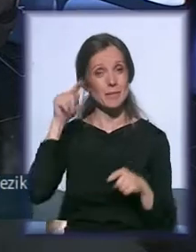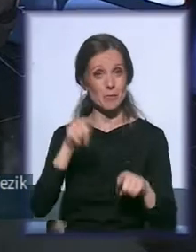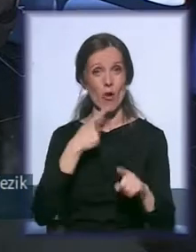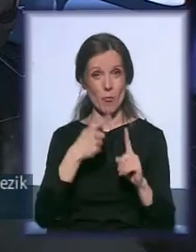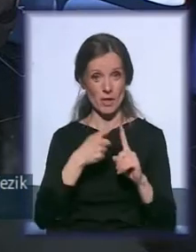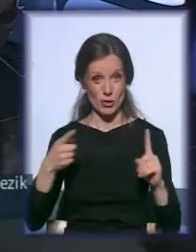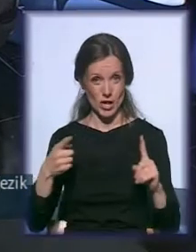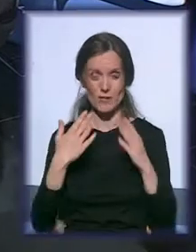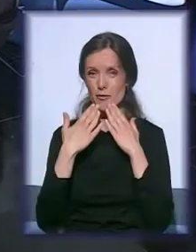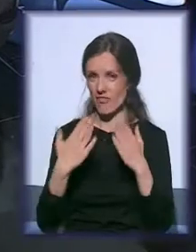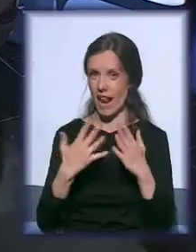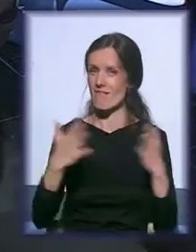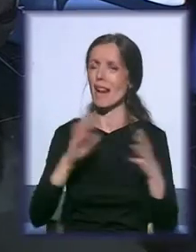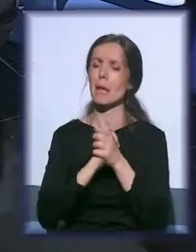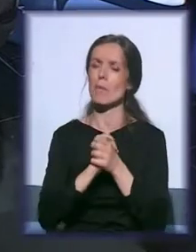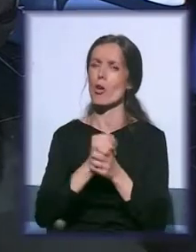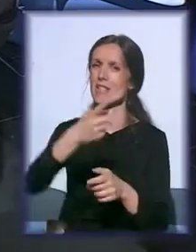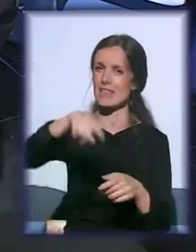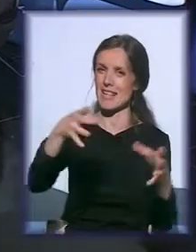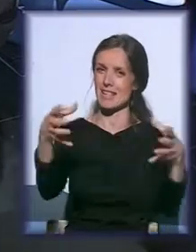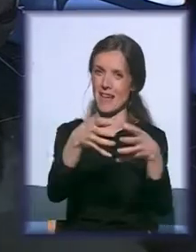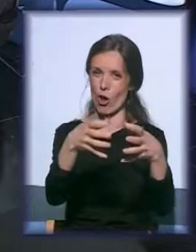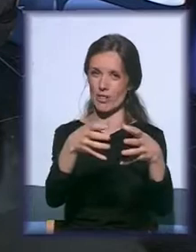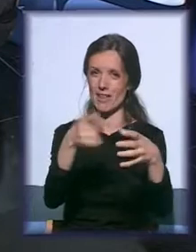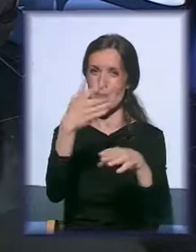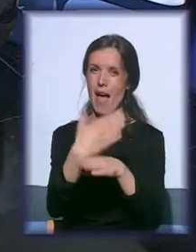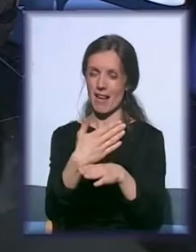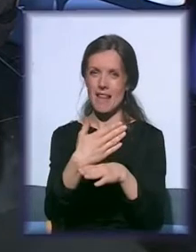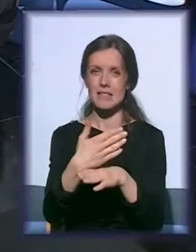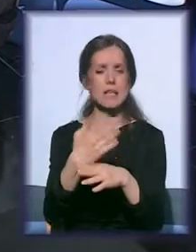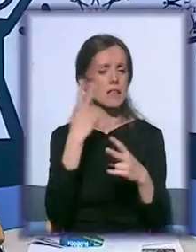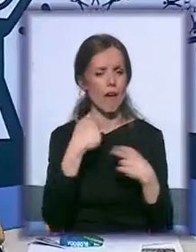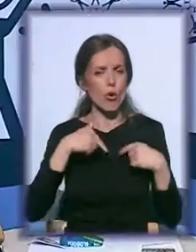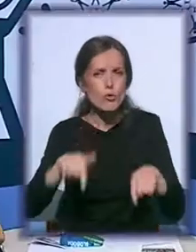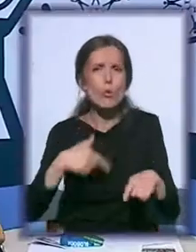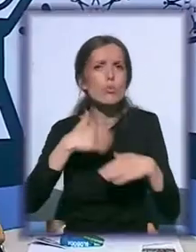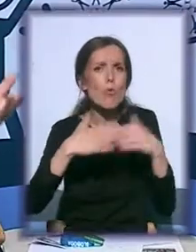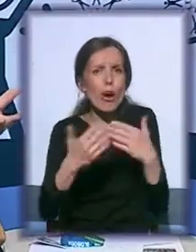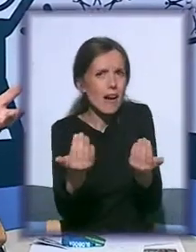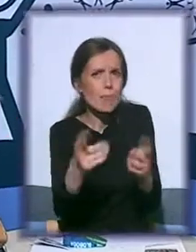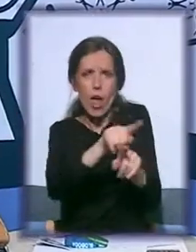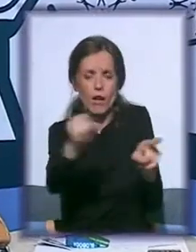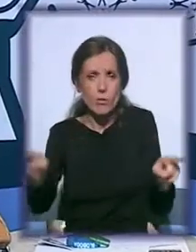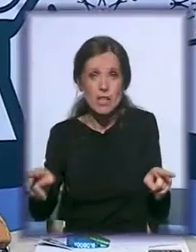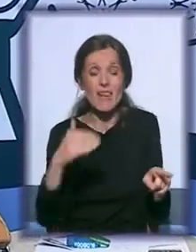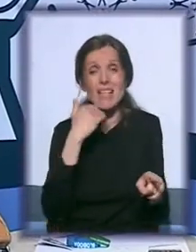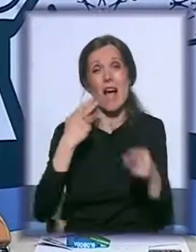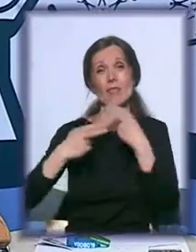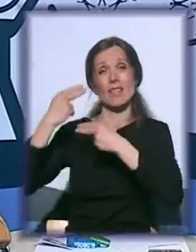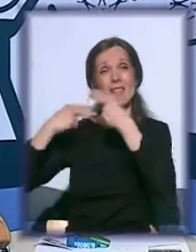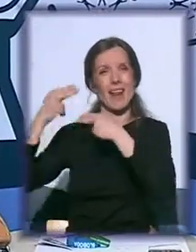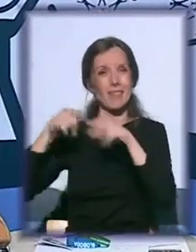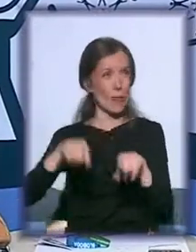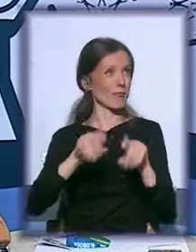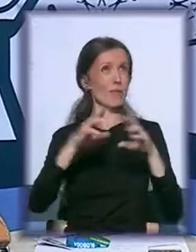hvala. Velike pozdrav za ceo tim. Agencije svakako smo tu na raspolaganju za vas. Ako se vratimo na ono što jeste naziv